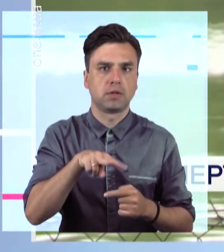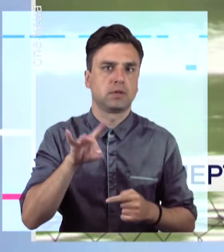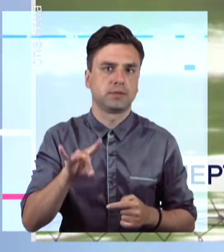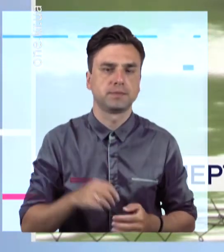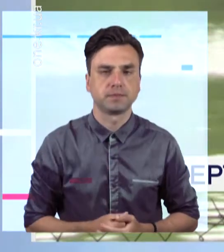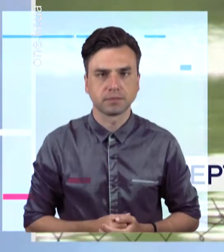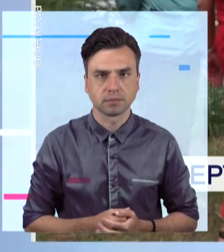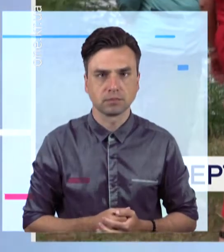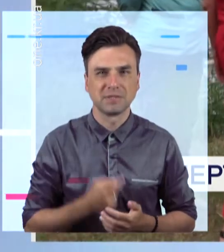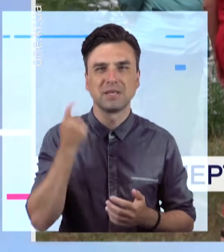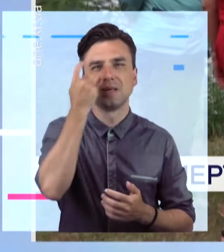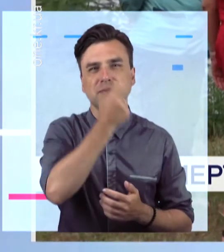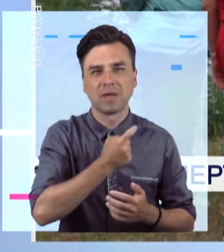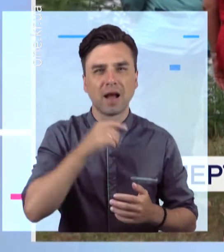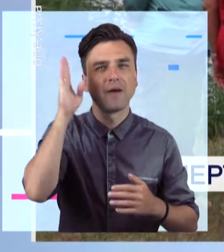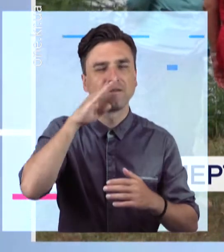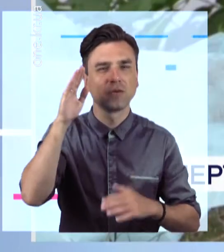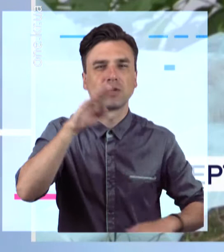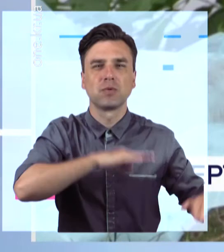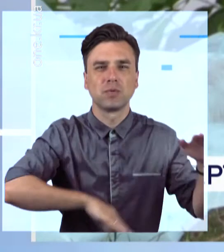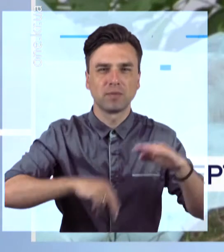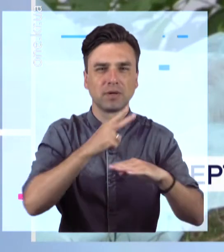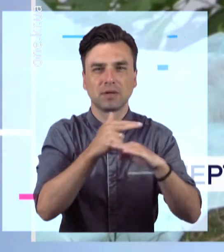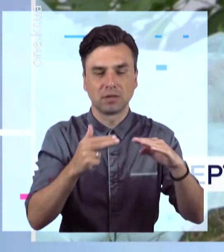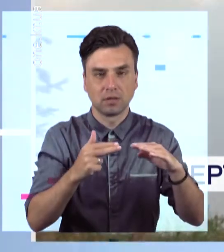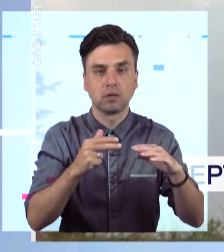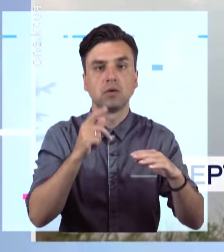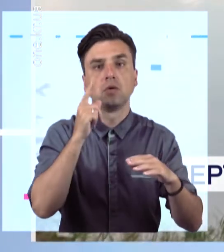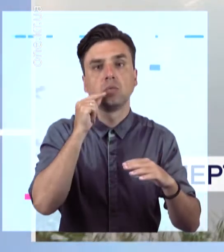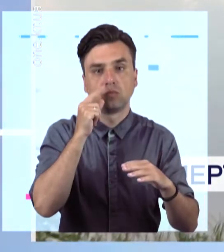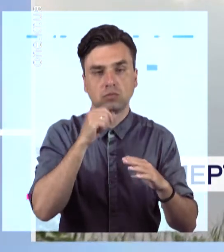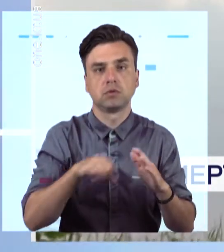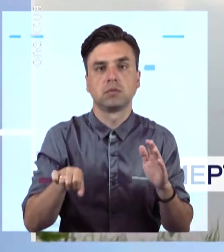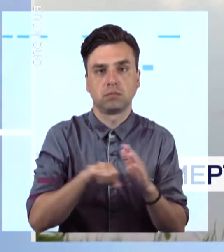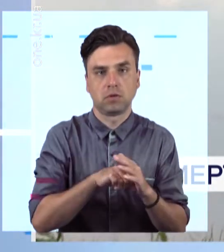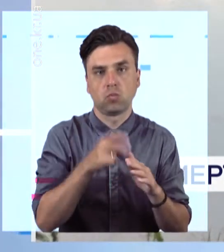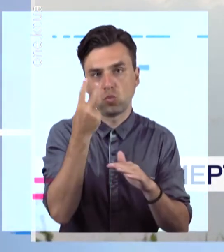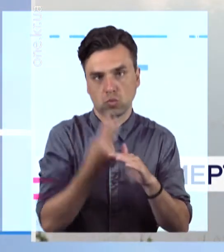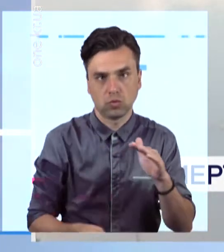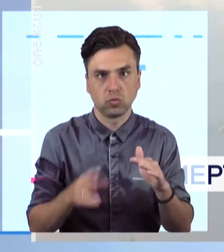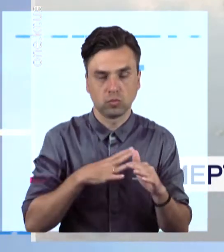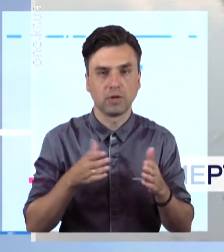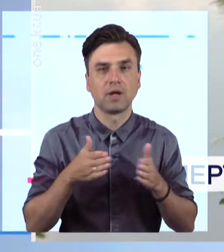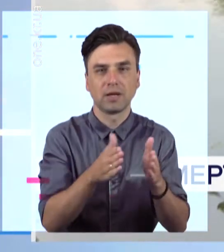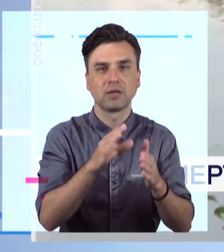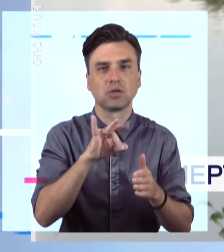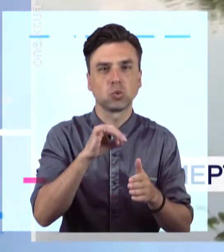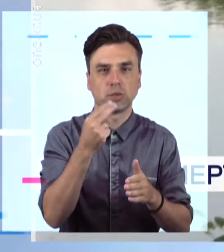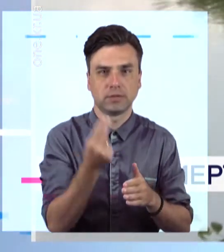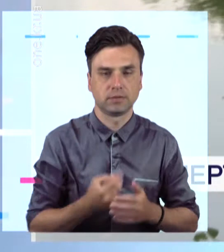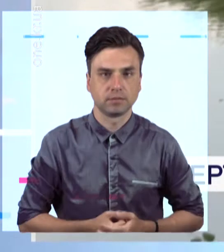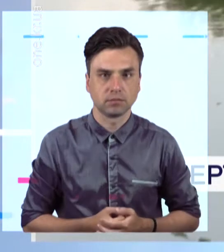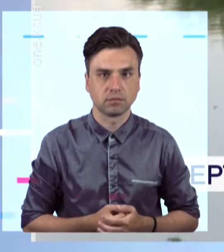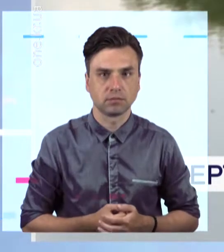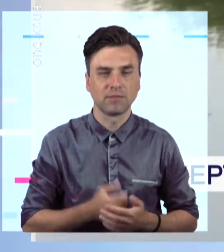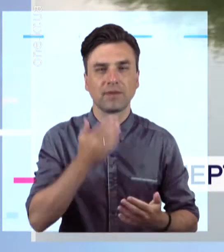Неперезе занурення. У річці Інгулець втопився криворіжець. Ідея обернулася трагедією. Адже вже як бездиханне тіло